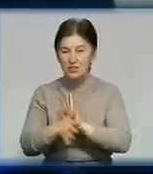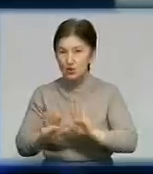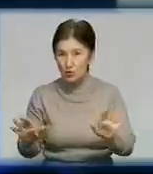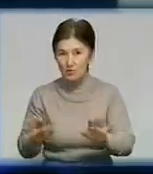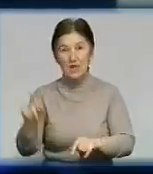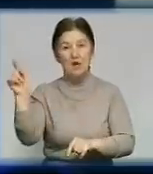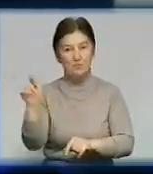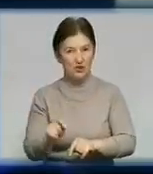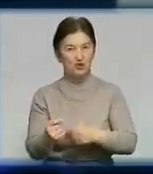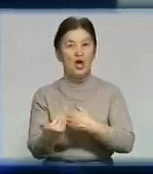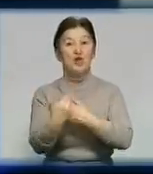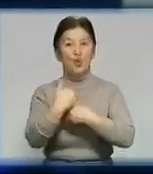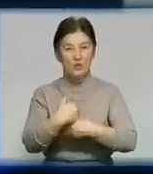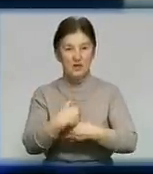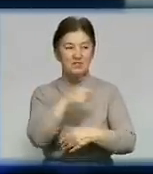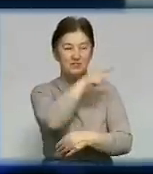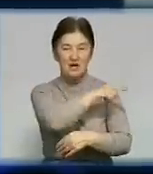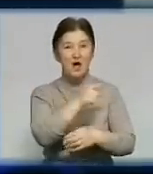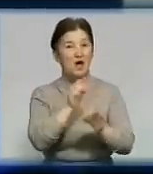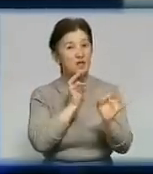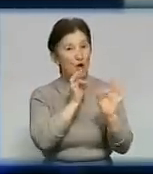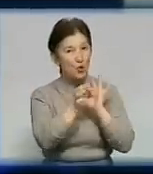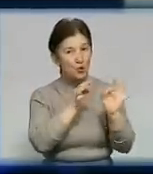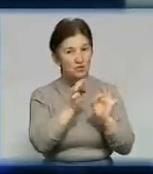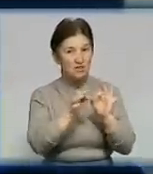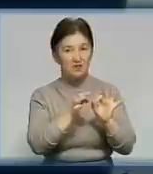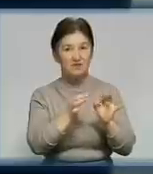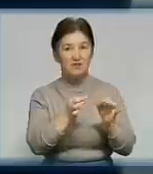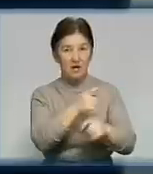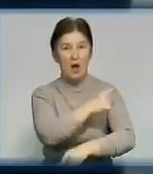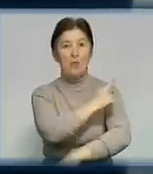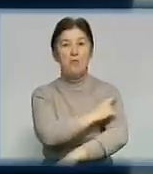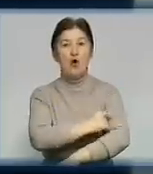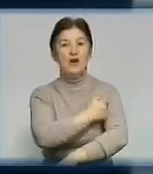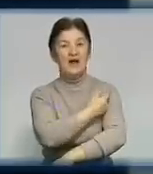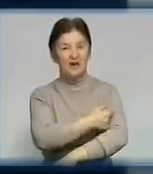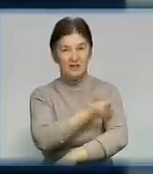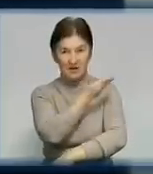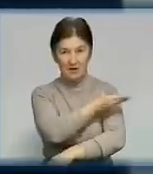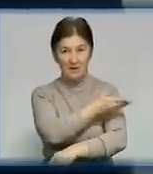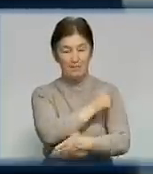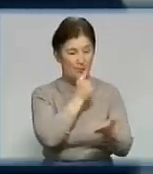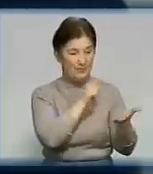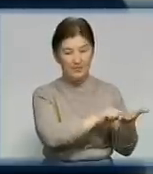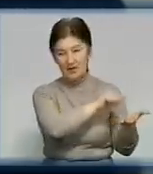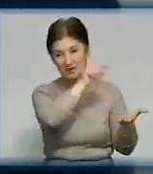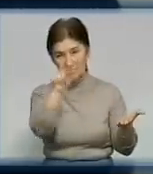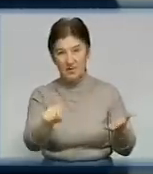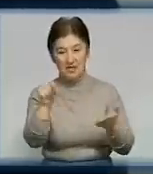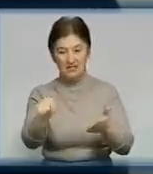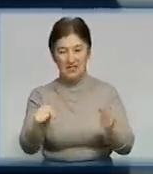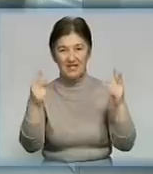приїжджають до нас на консультації і через консультативні поліклініки можуть попасти до нас в цей